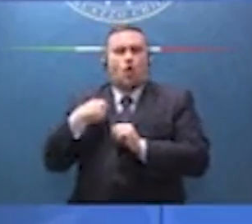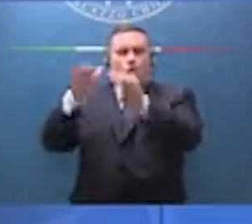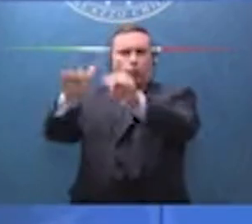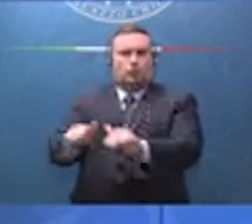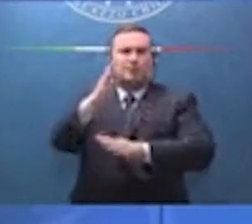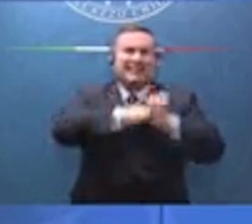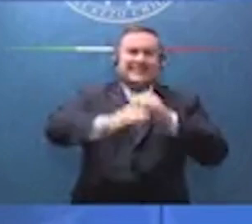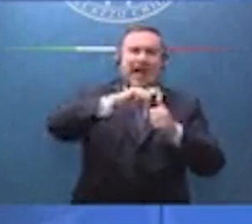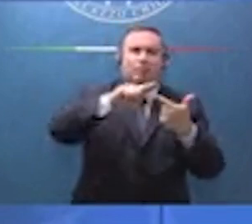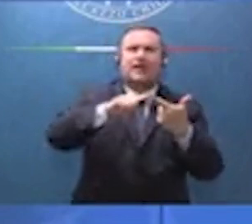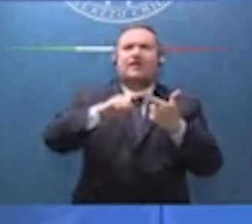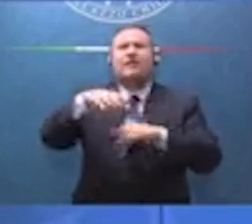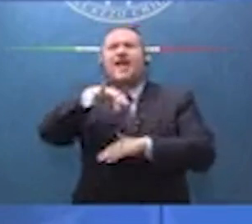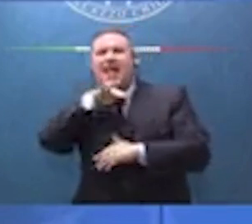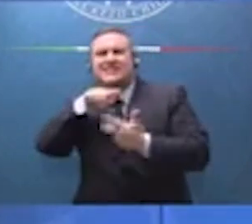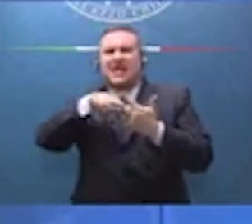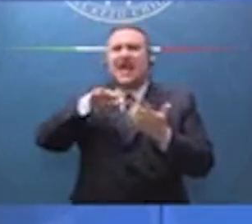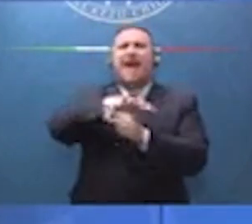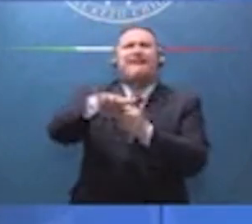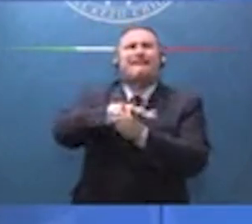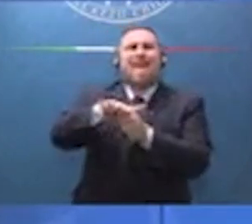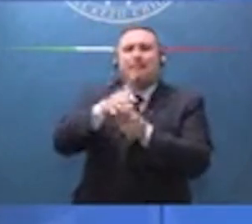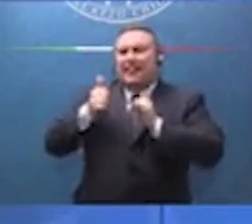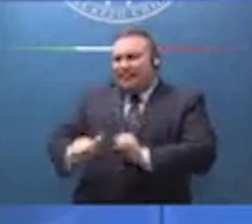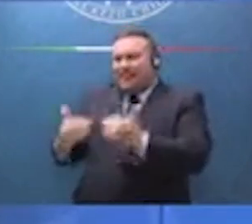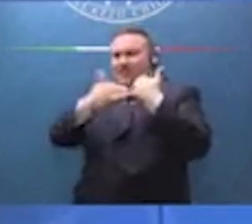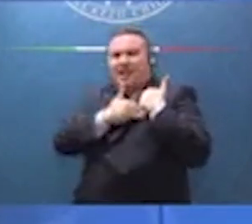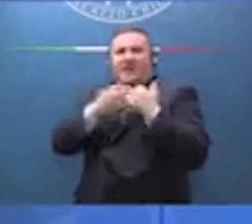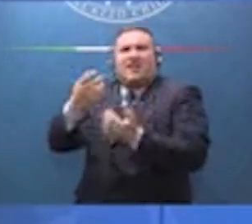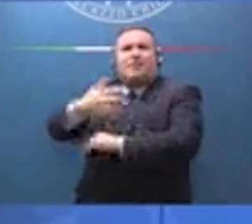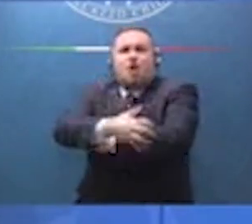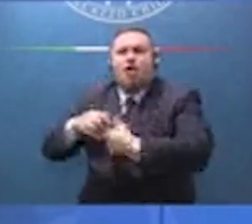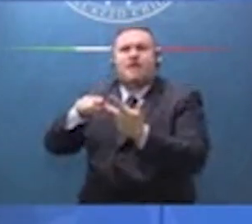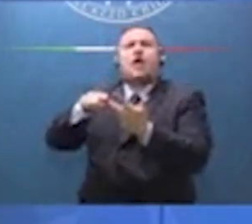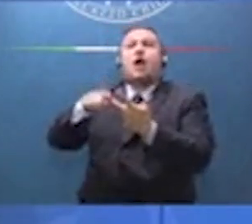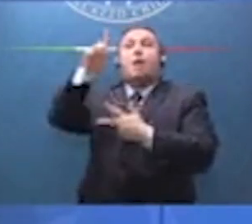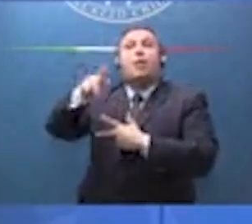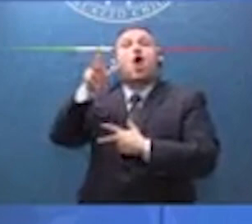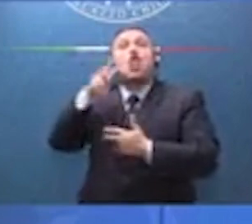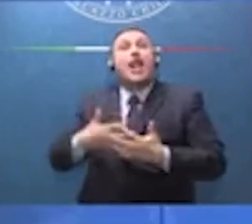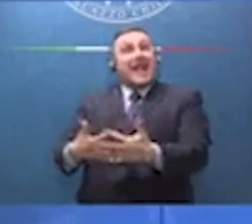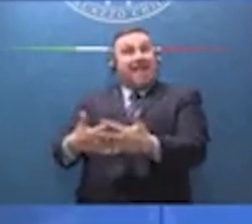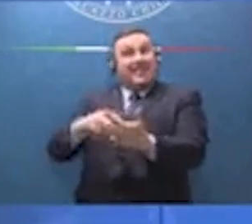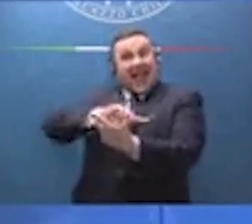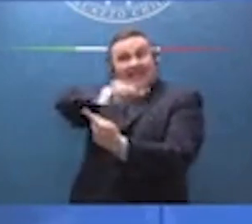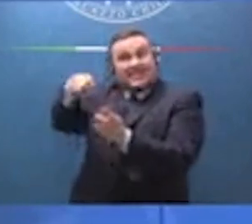Disabili, anziani, famiglie prive di reddito con minori a carico, aggiungiamo le donne in gravidanza.